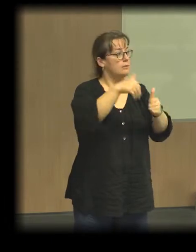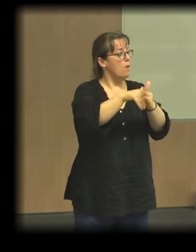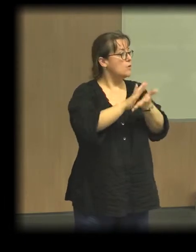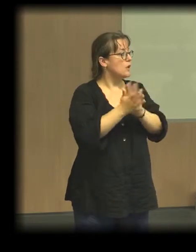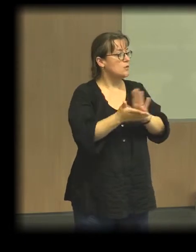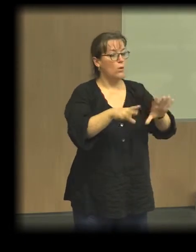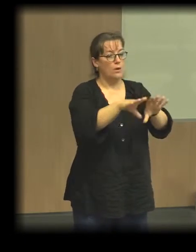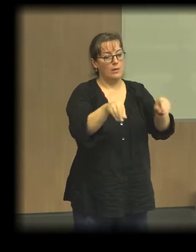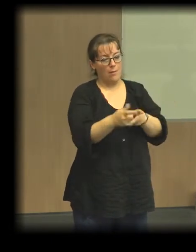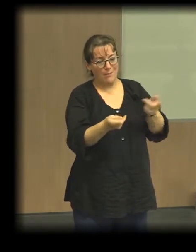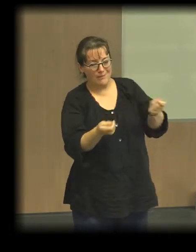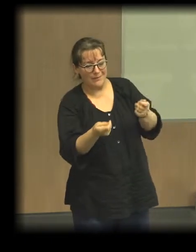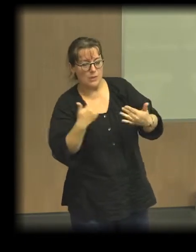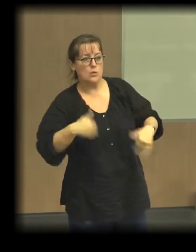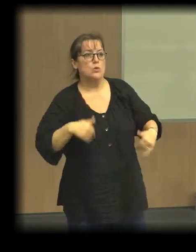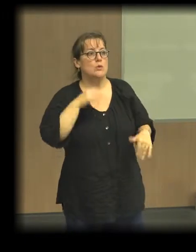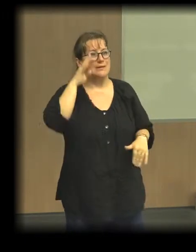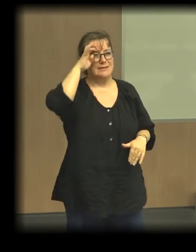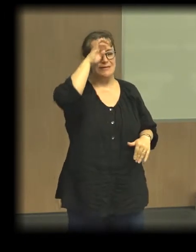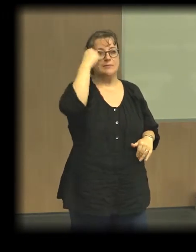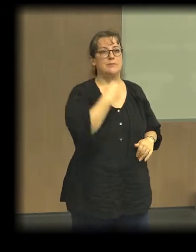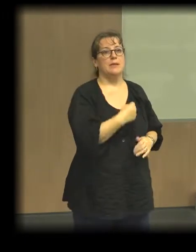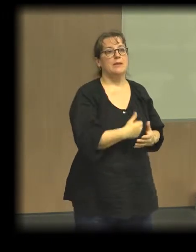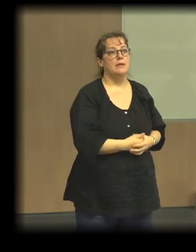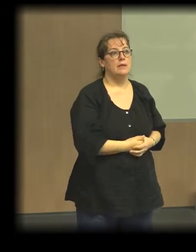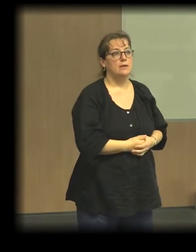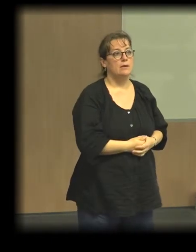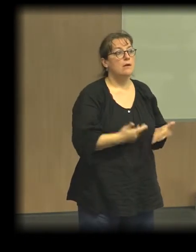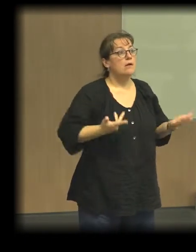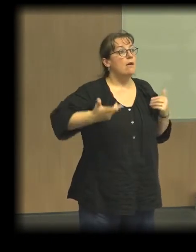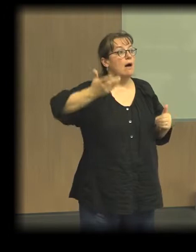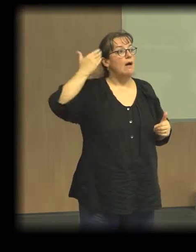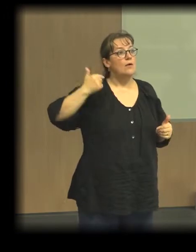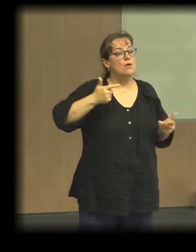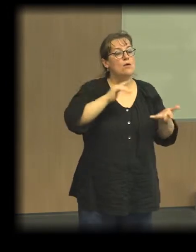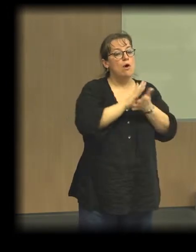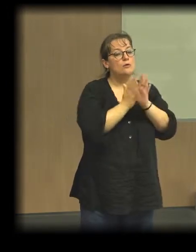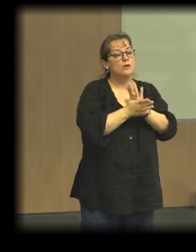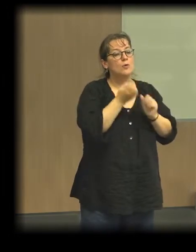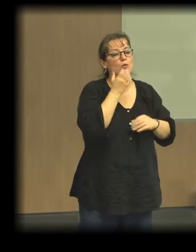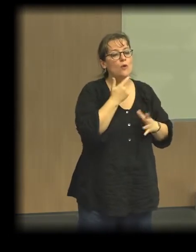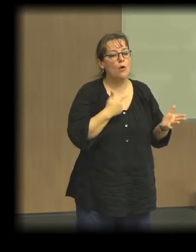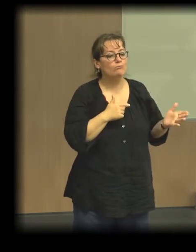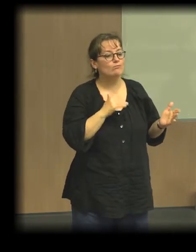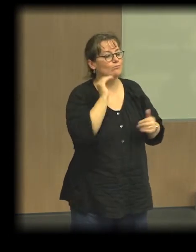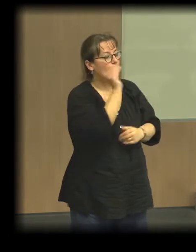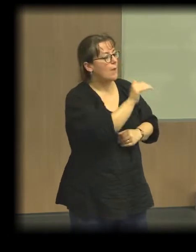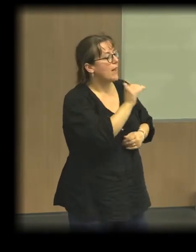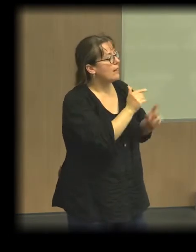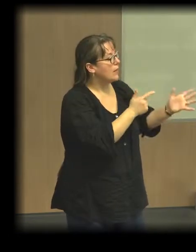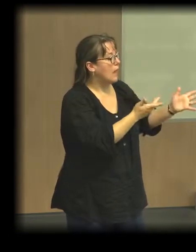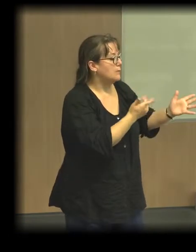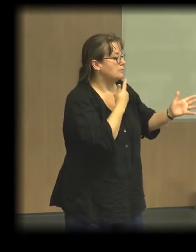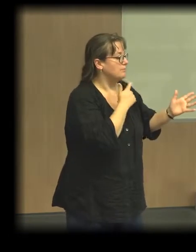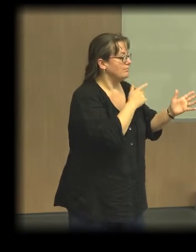associations de plus en plus nombreuses, c'est qu'on a été cherché, non pas comme avant dans les associations, des gens qui venaient des métiers du